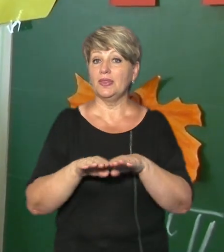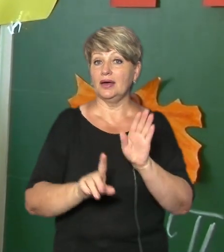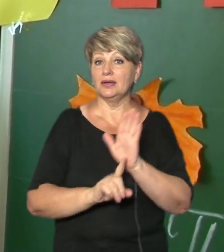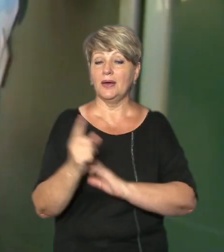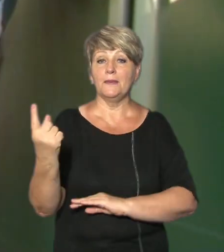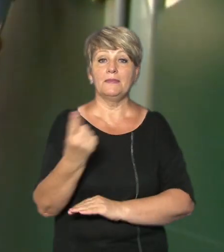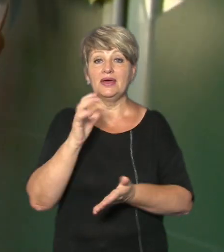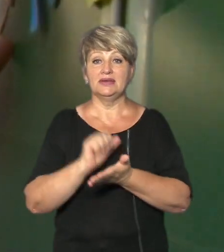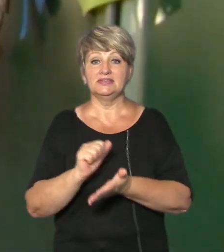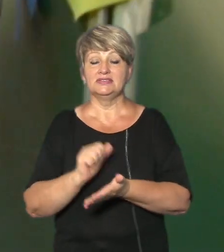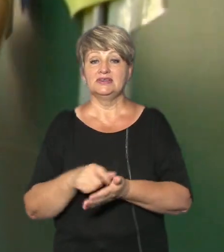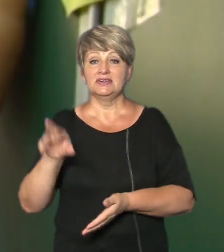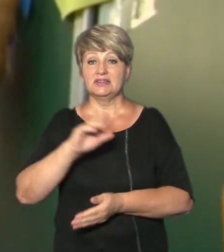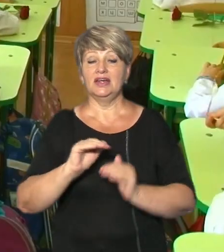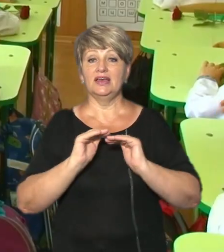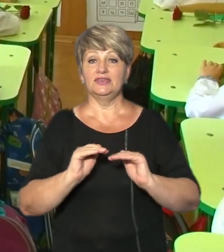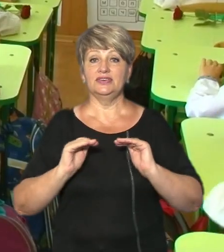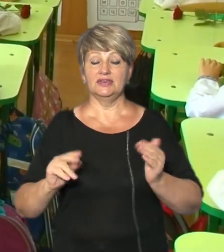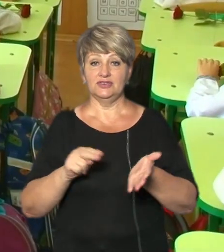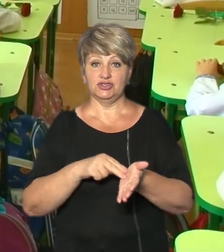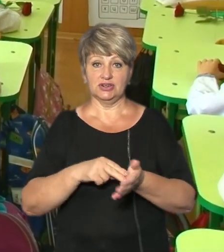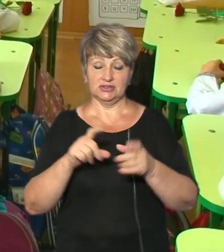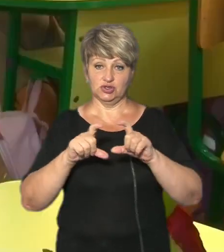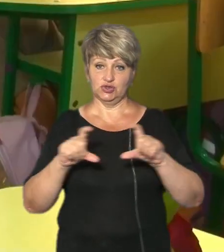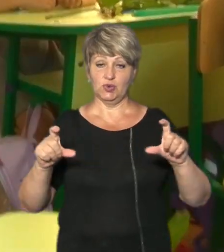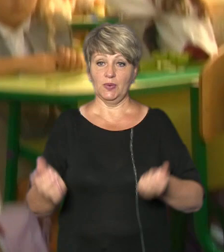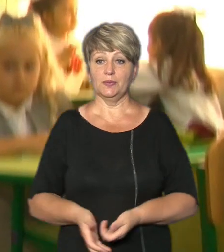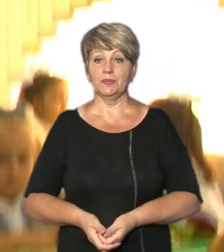урок першого вересня для учнів однієї із черкаських шкіл